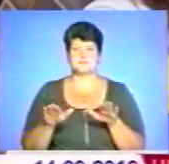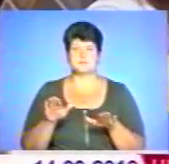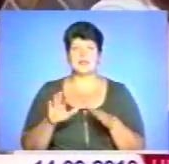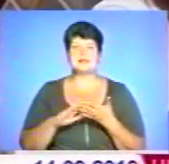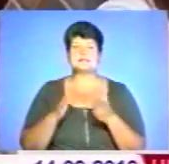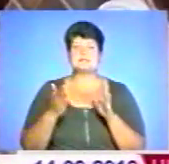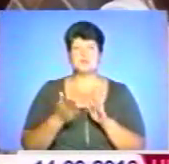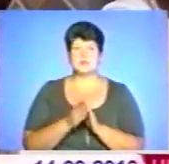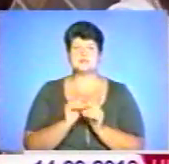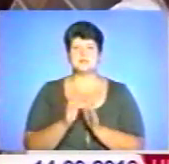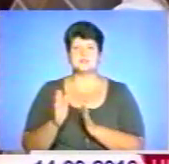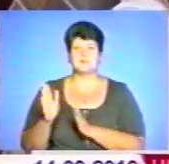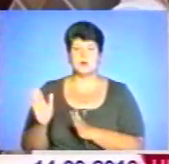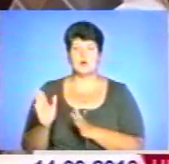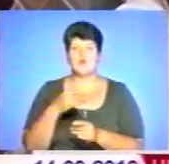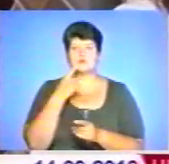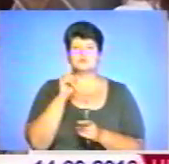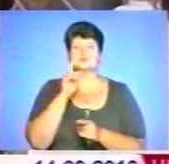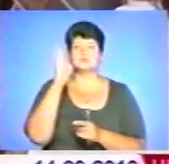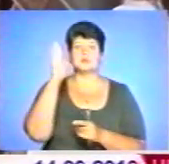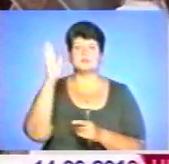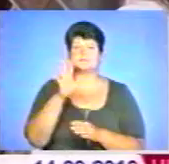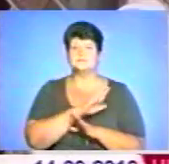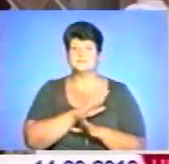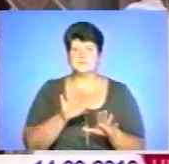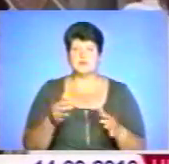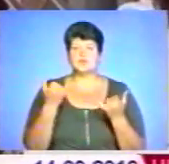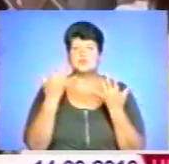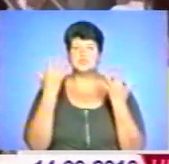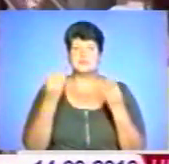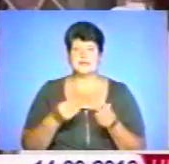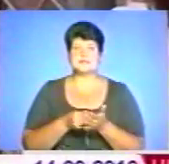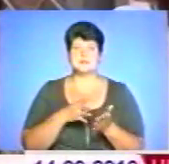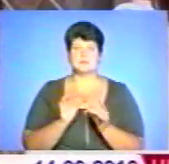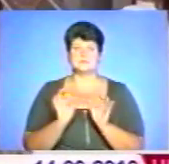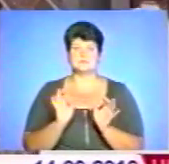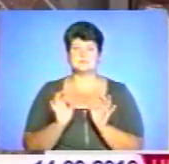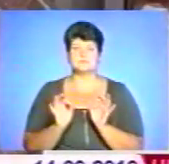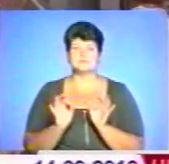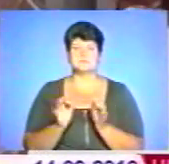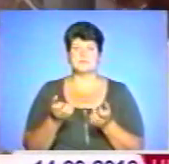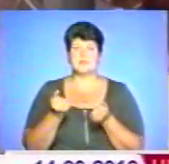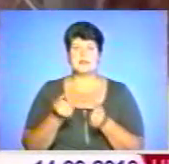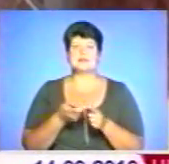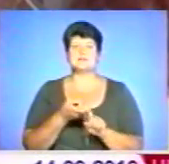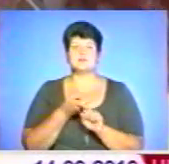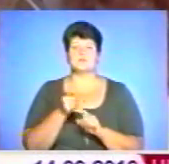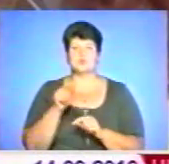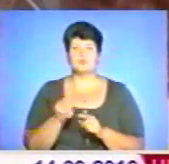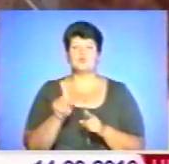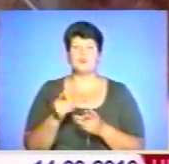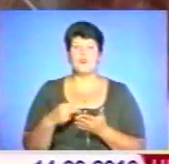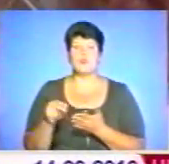Ситуація стабільна. Прогнозувати щось надалі не берусь, але на сьогоднішній день поки що ціна тримається. Залежить все від того, по чому